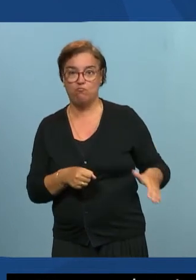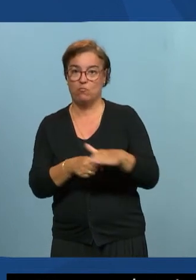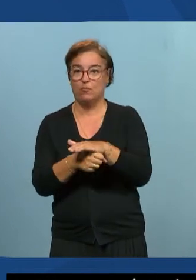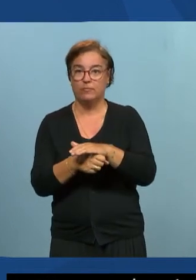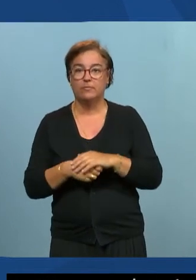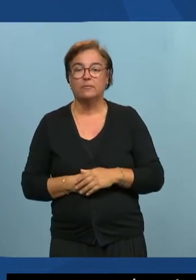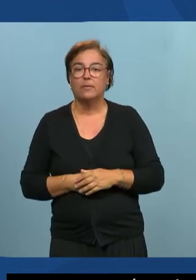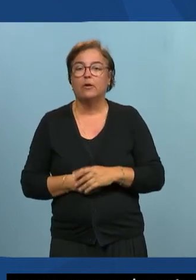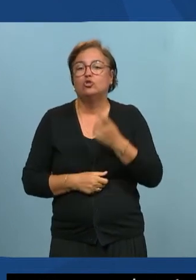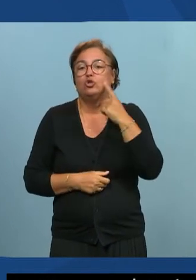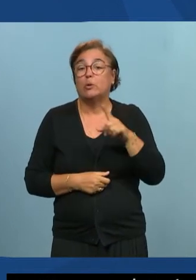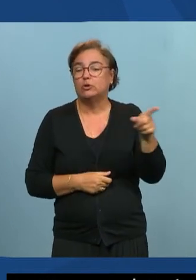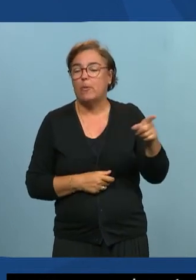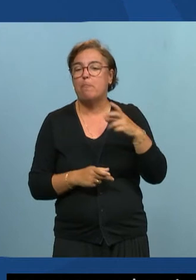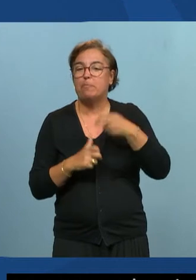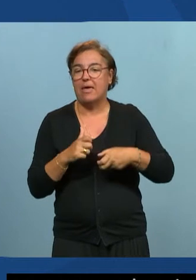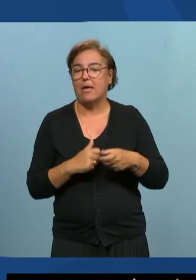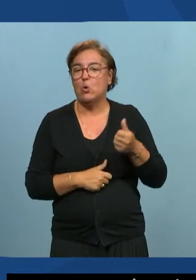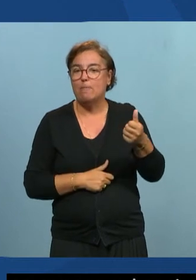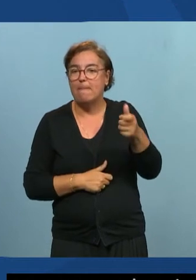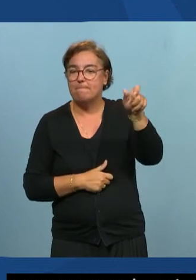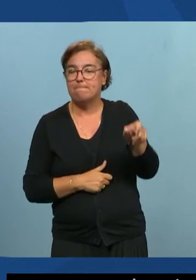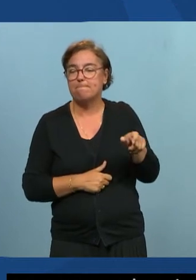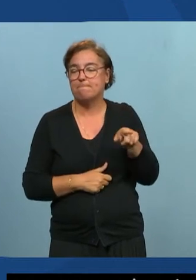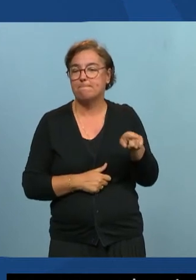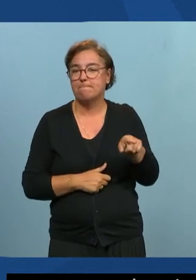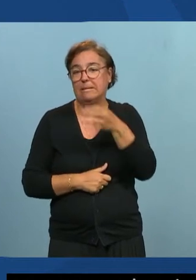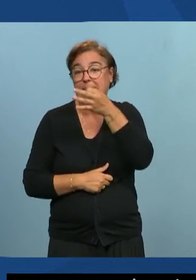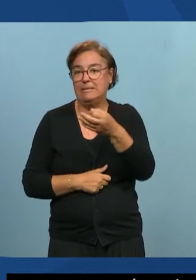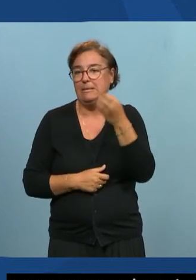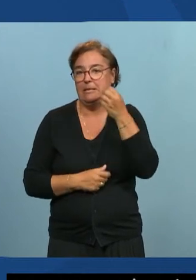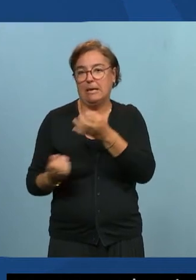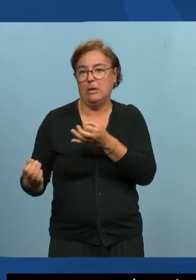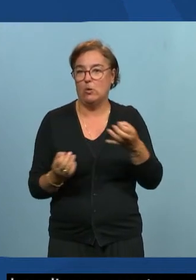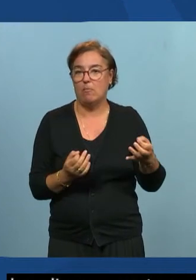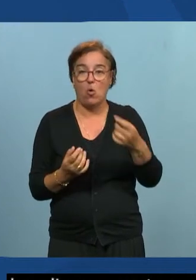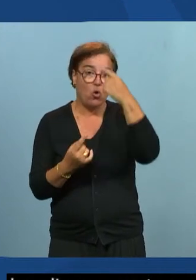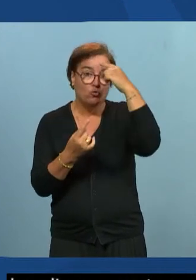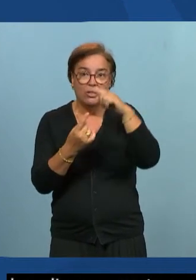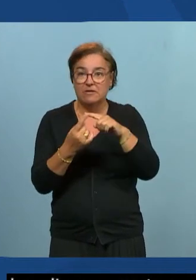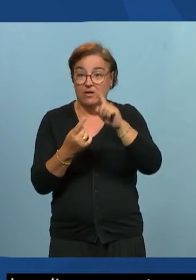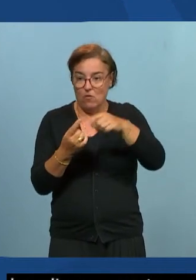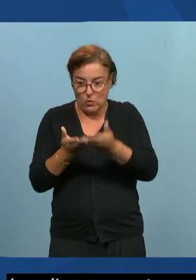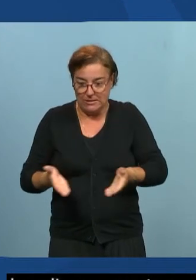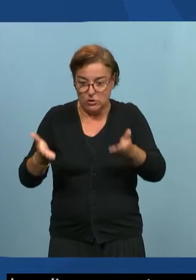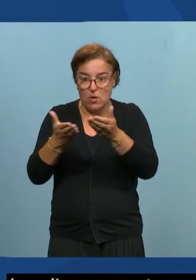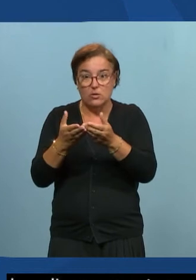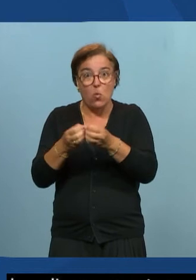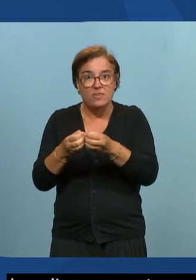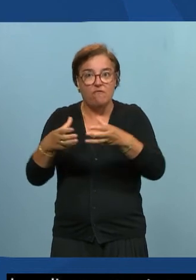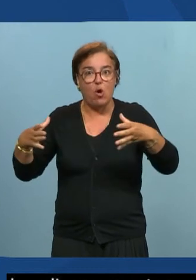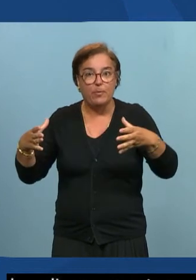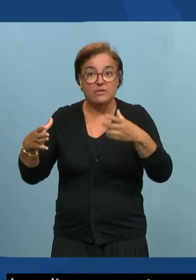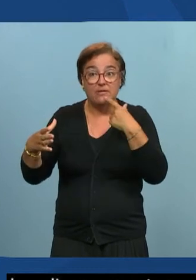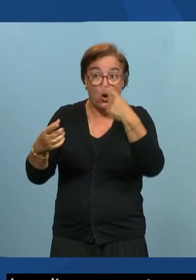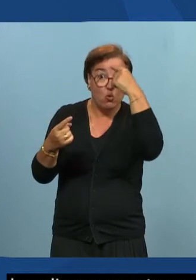Pierre va souvent le citer, puisqu'il le cite assez souvent. Le but, c'est de débloquer des situations, c'est de se dire que l